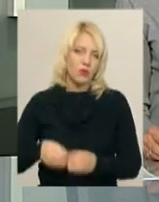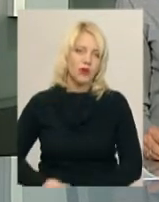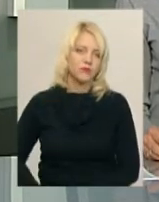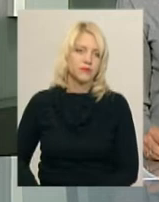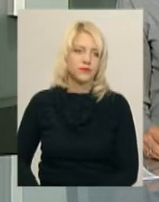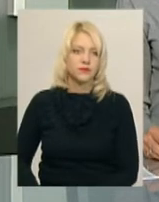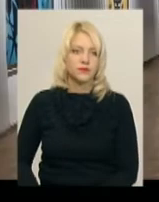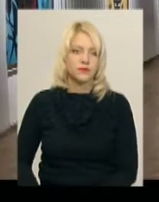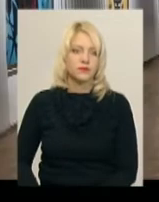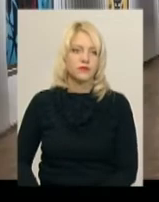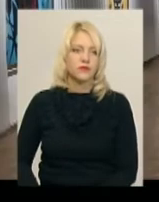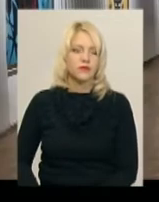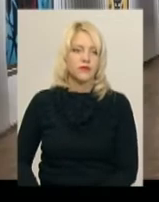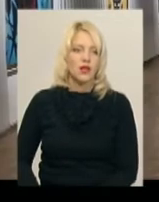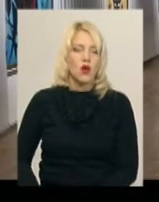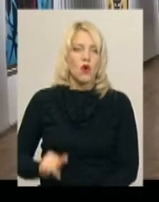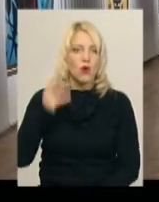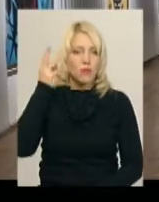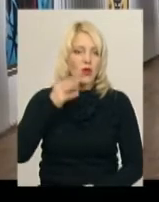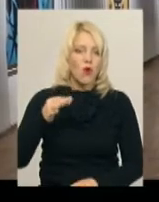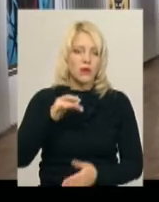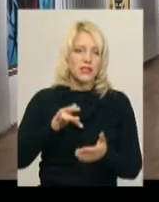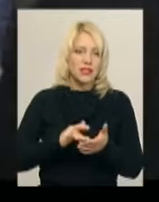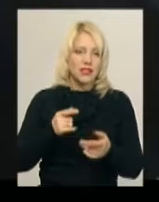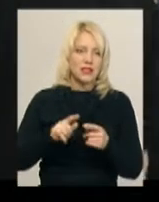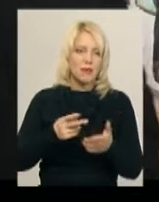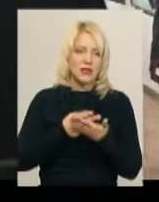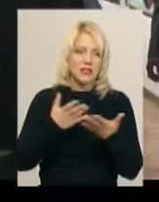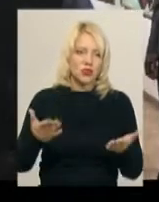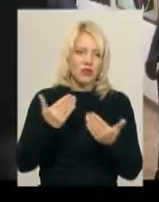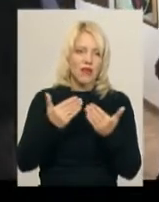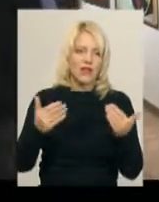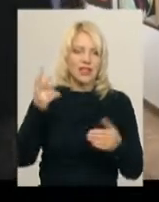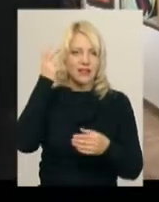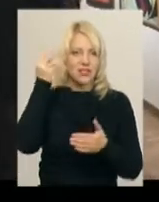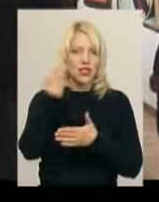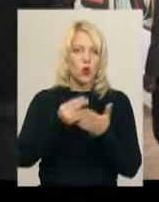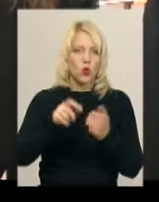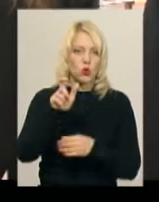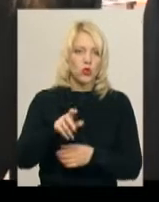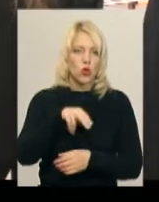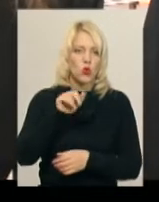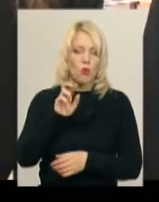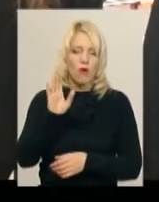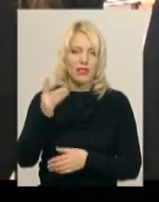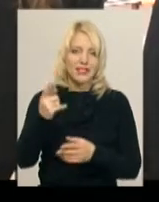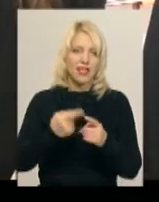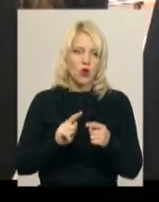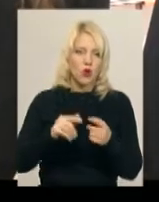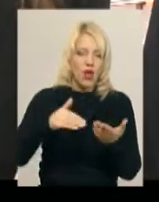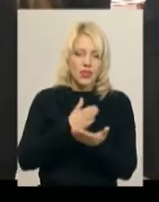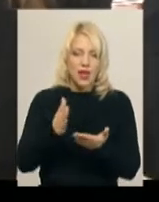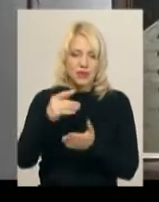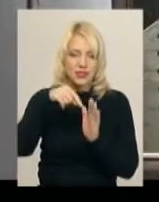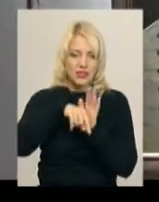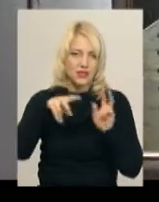сюжеті. У Хмельницькому обласному музеї презентував свою виставку київський художник Олександр Дубовик. Це його лабіринт значень.